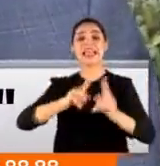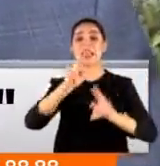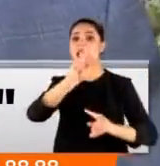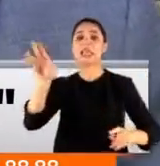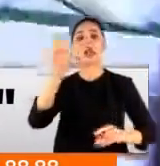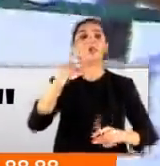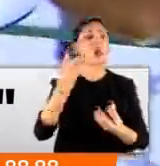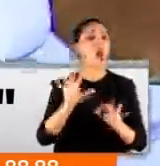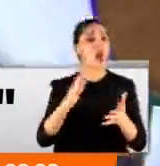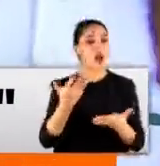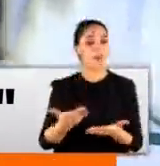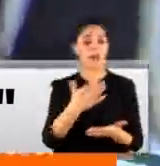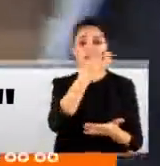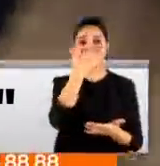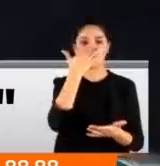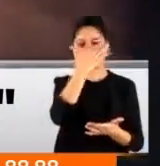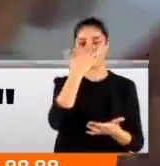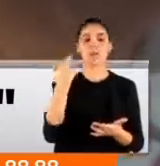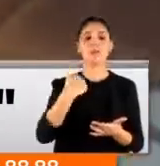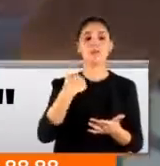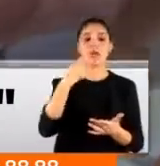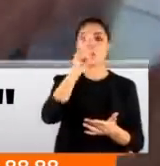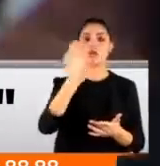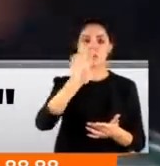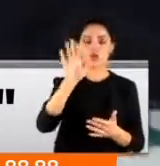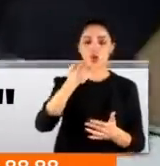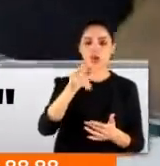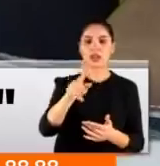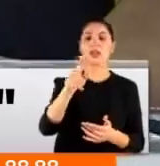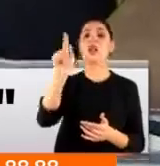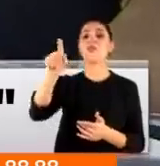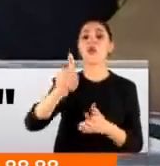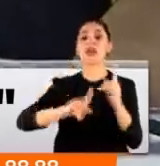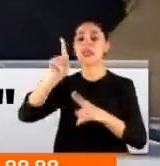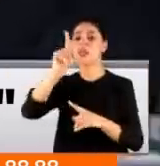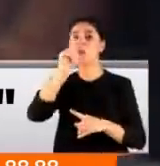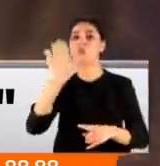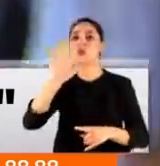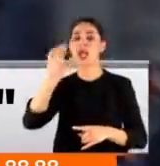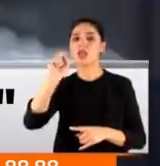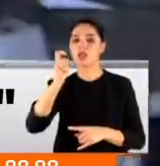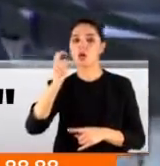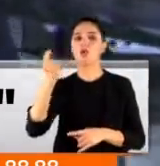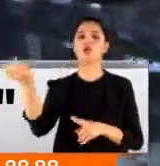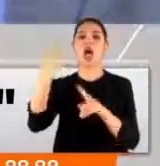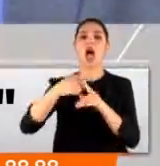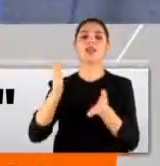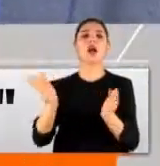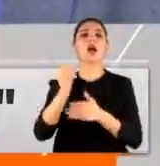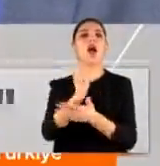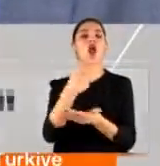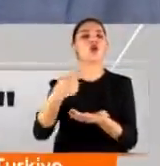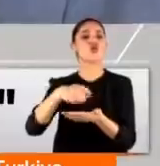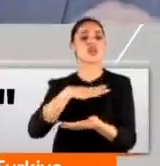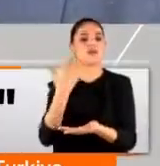700 lira olabiliyor. Ben de 130 lira internette koymuş 59 lira artı bir de kargo ücreti alıyorlar. 500